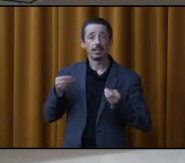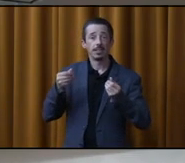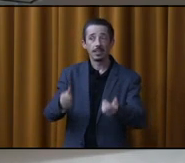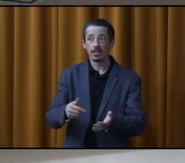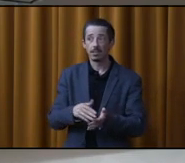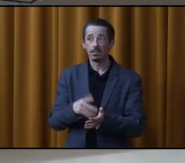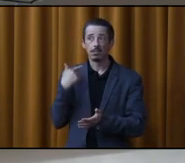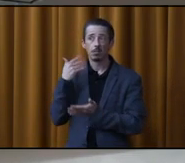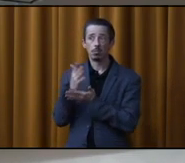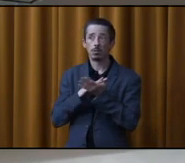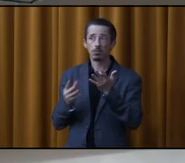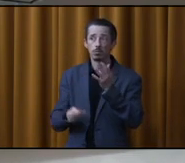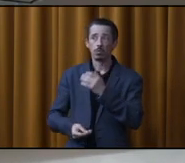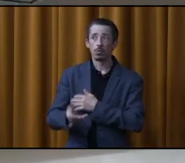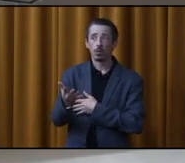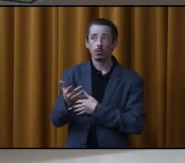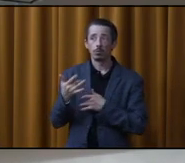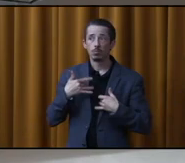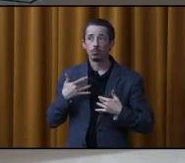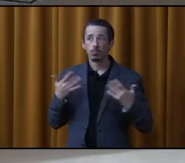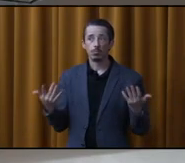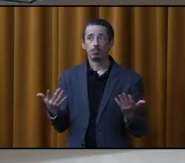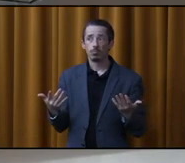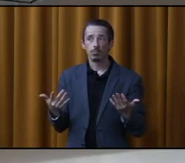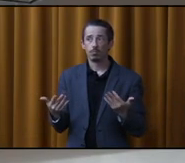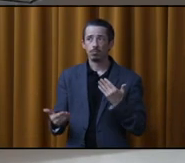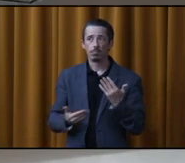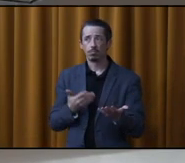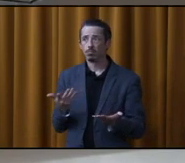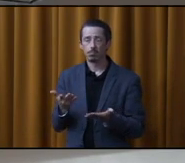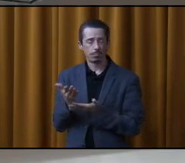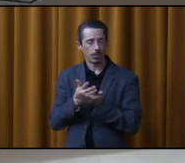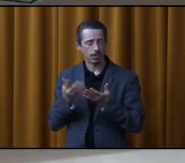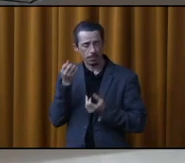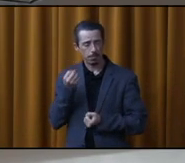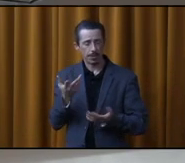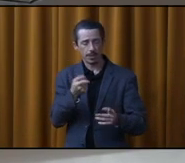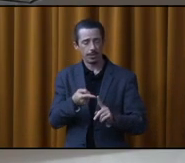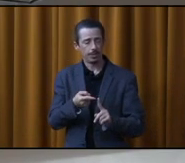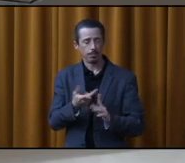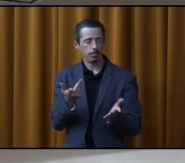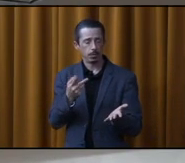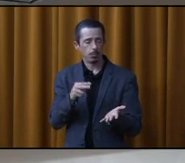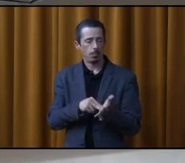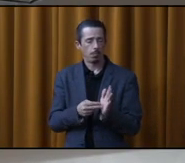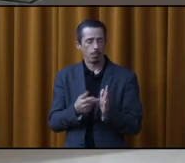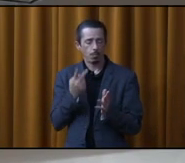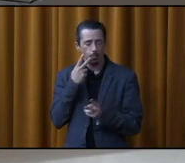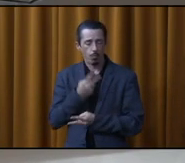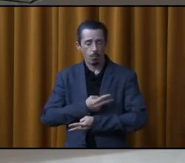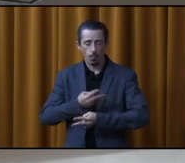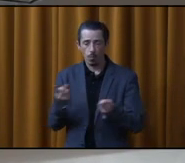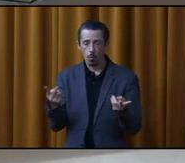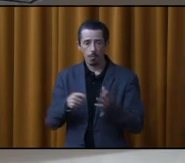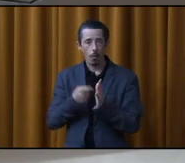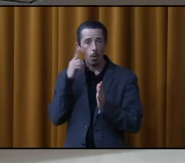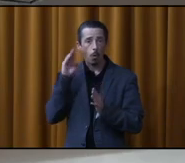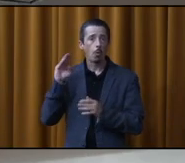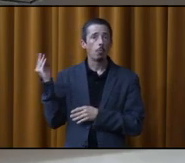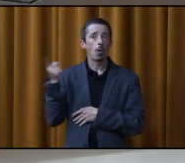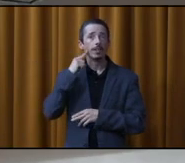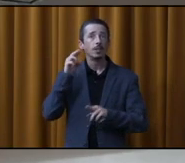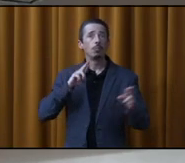'en avais déjà fait part. Vous allez me dire, ce n pas nous, mais moi, j'avais tellement fait part de ça que ça n pas de bon sens. Je n'ai pas vu un mur anti-bruit avec